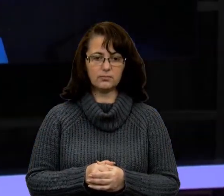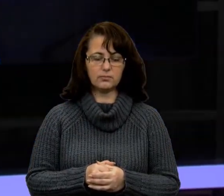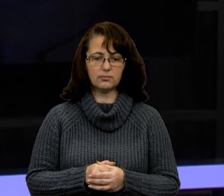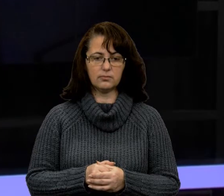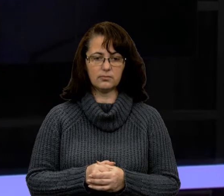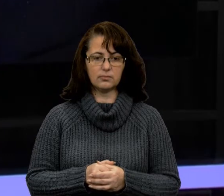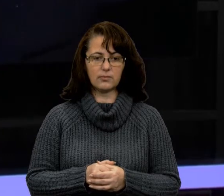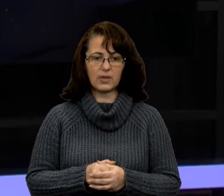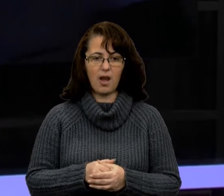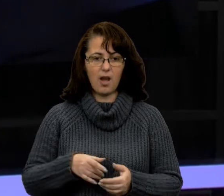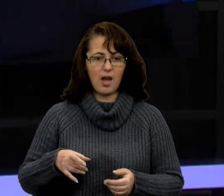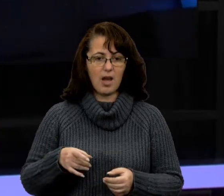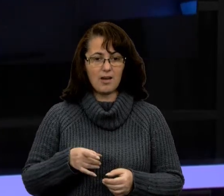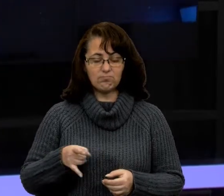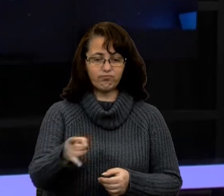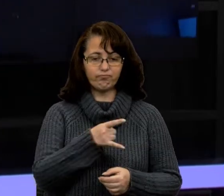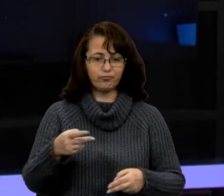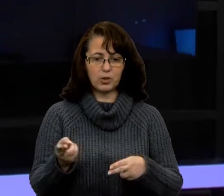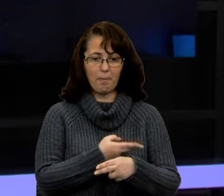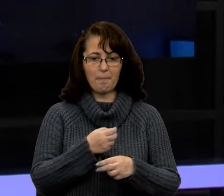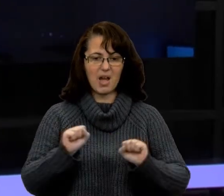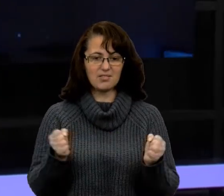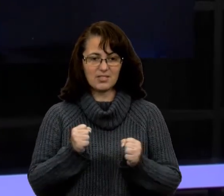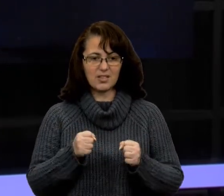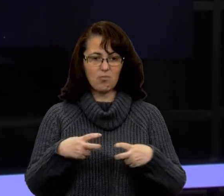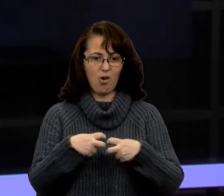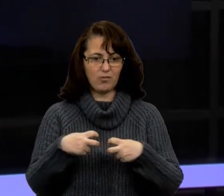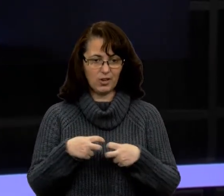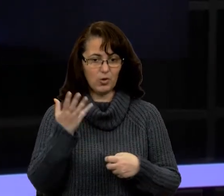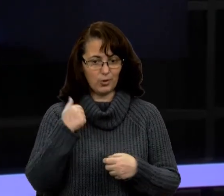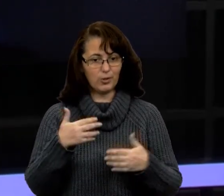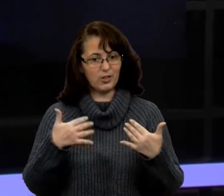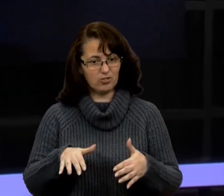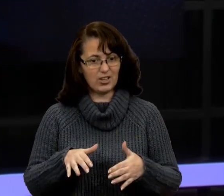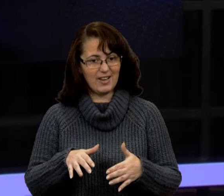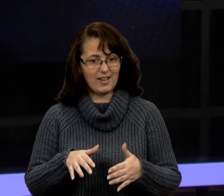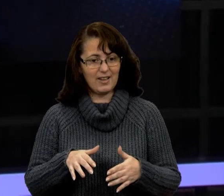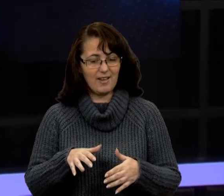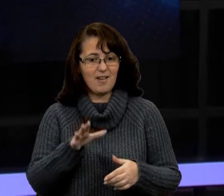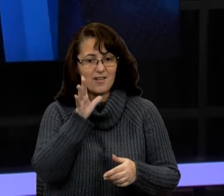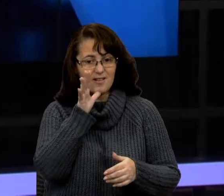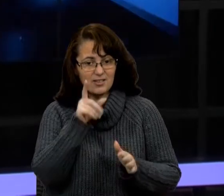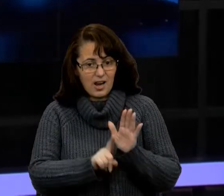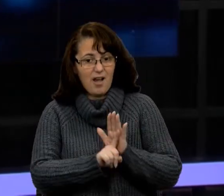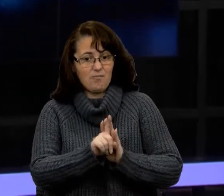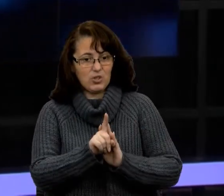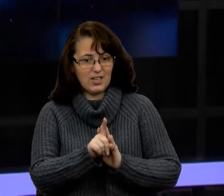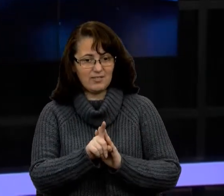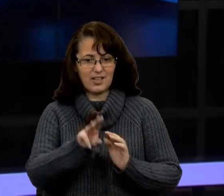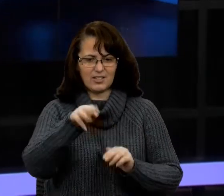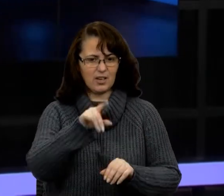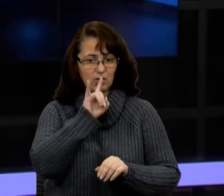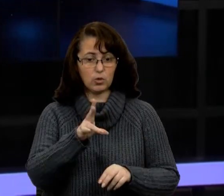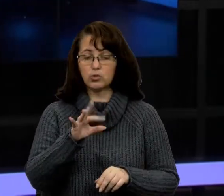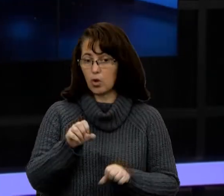За поїздку без зимової гуми, коли, як то кажуть, уже пора вас, не оштрафують. Але можете лишитись із